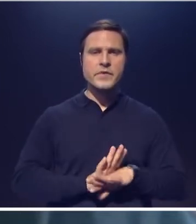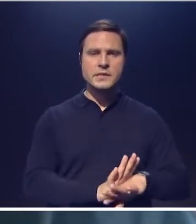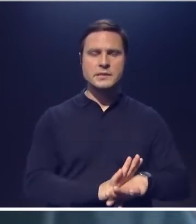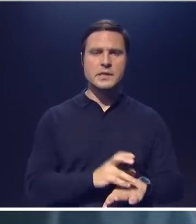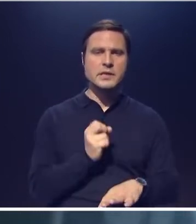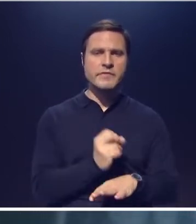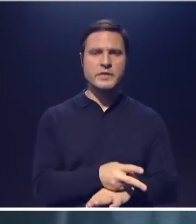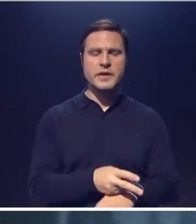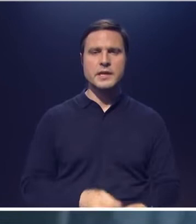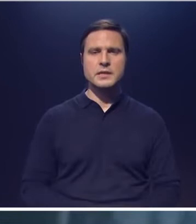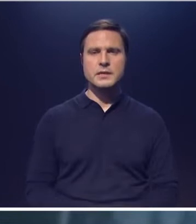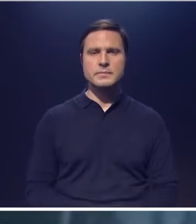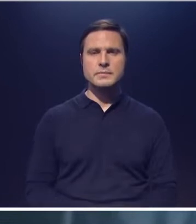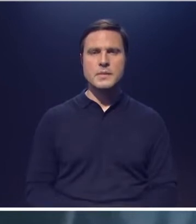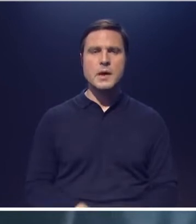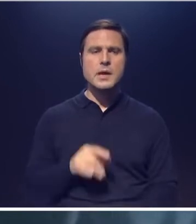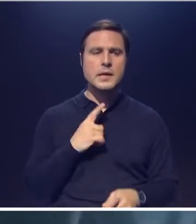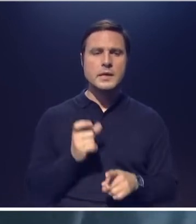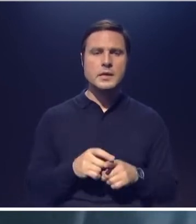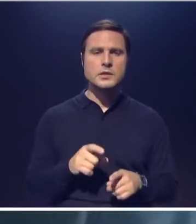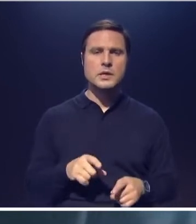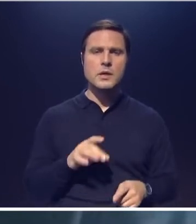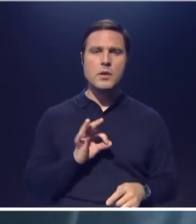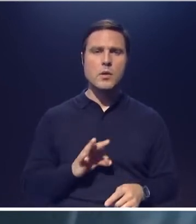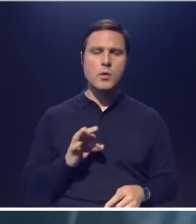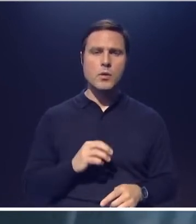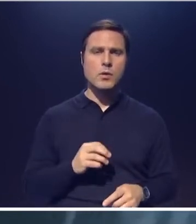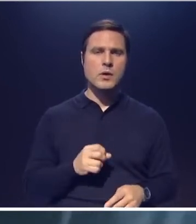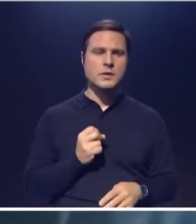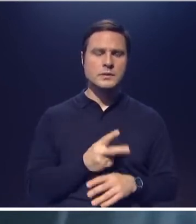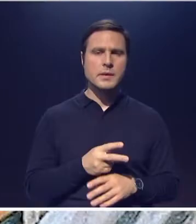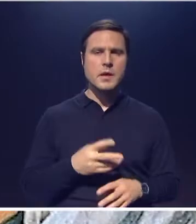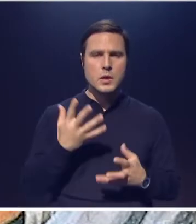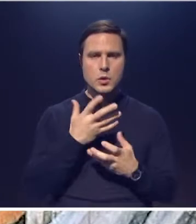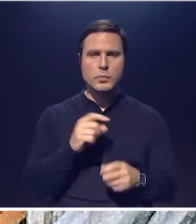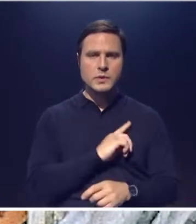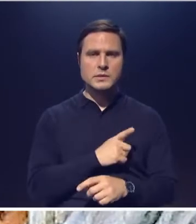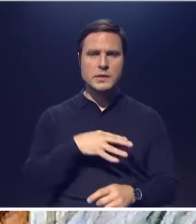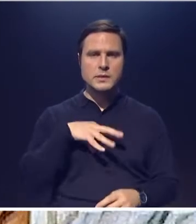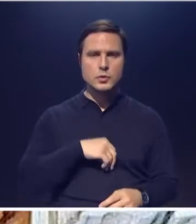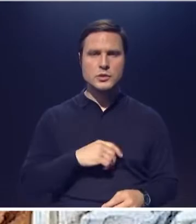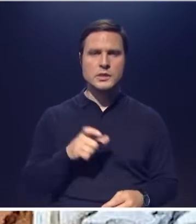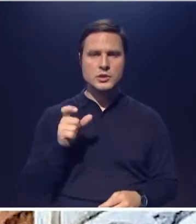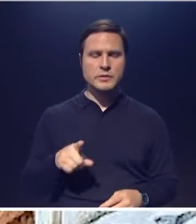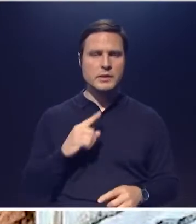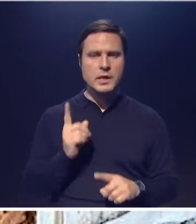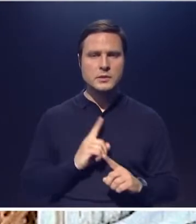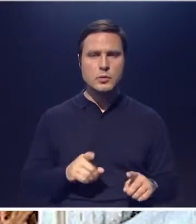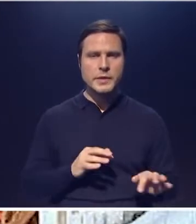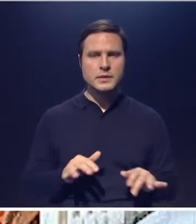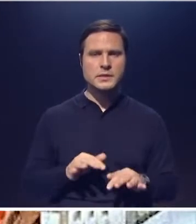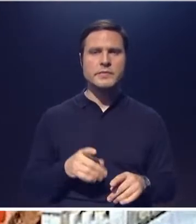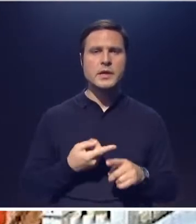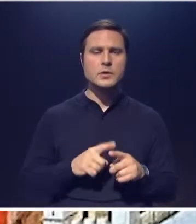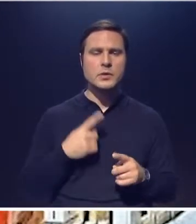выдворение. Речь идет о изгнании темных сил из души человека. Это, конечно, особое действие, которое